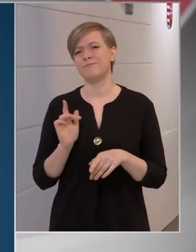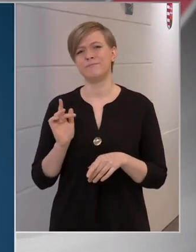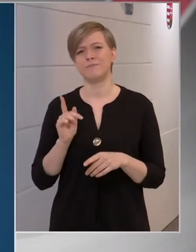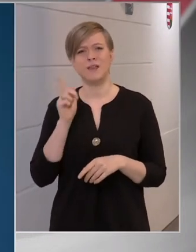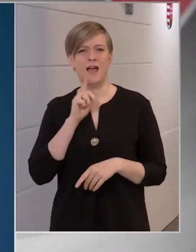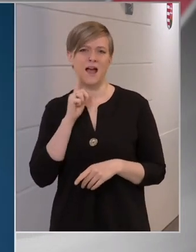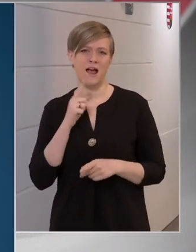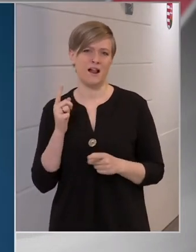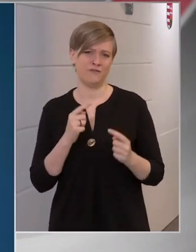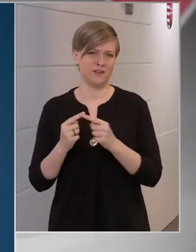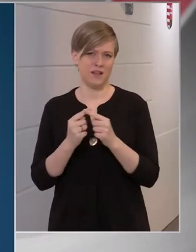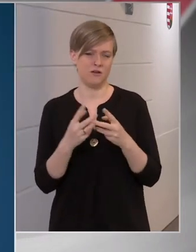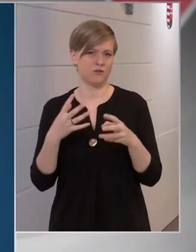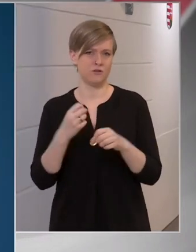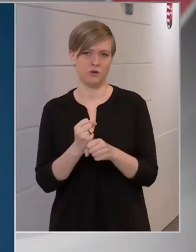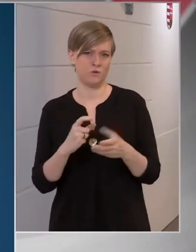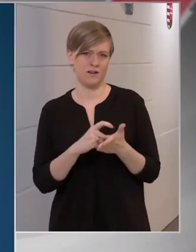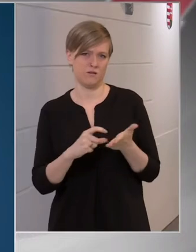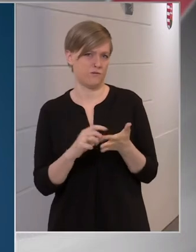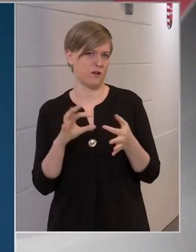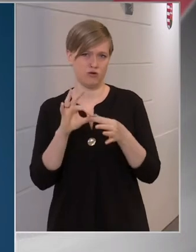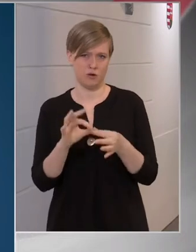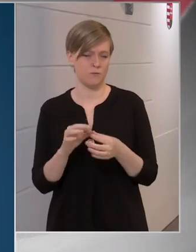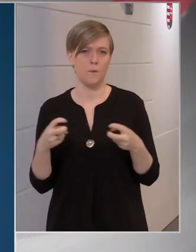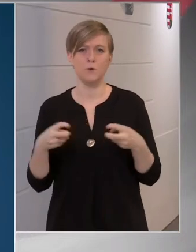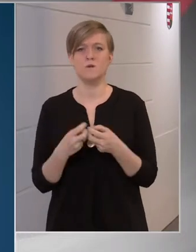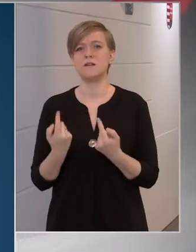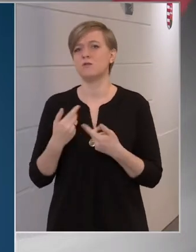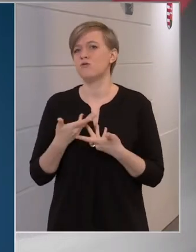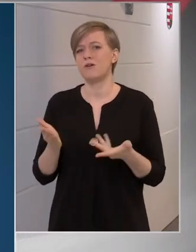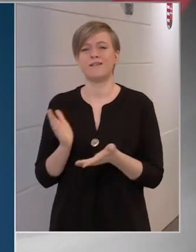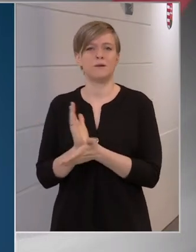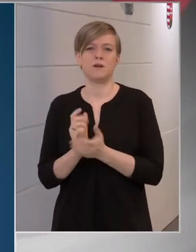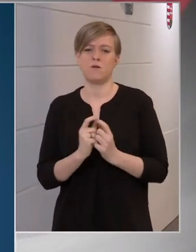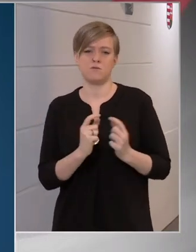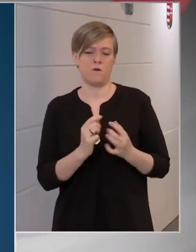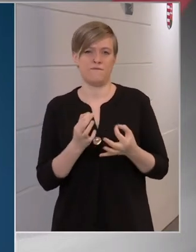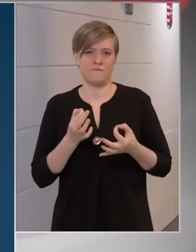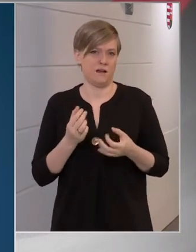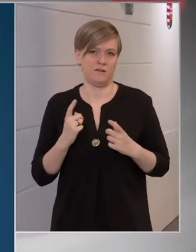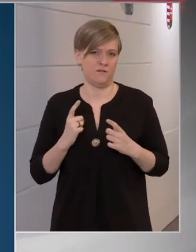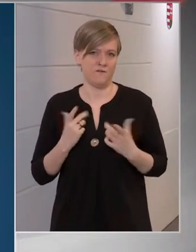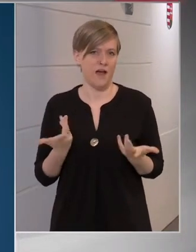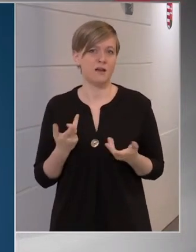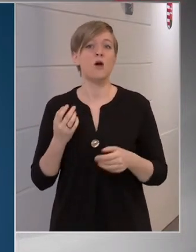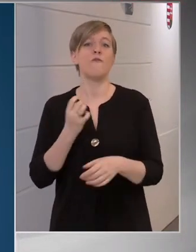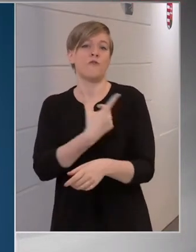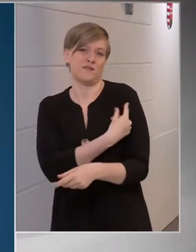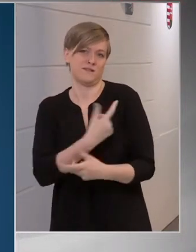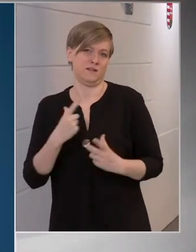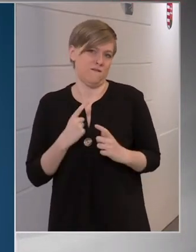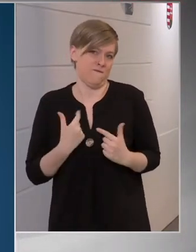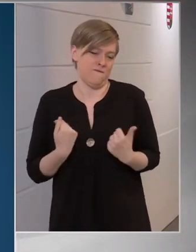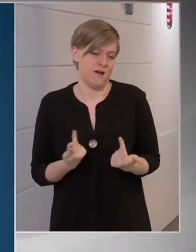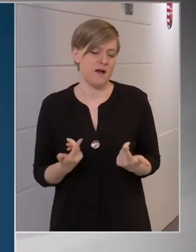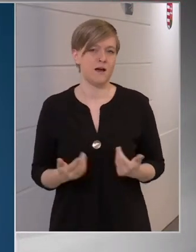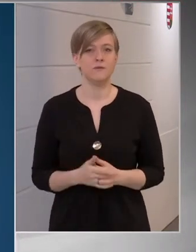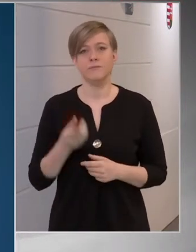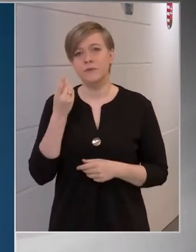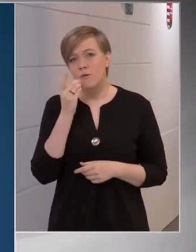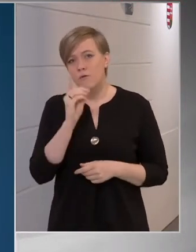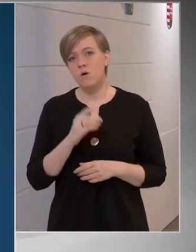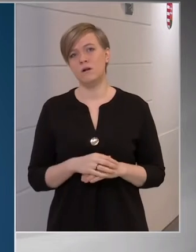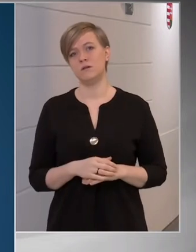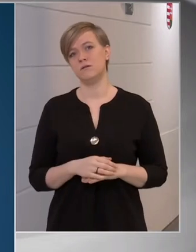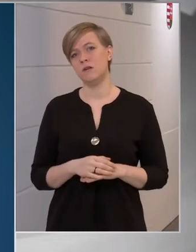az igazolványal kapcsolatos vitát, mert Brüsszel-től senki nem igazolványt vár, hanem vakcinát várnánk. Úgyhogy jó lenne,